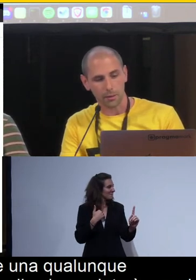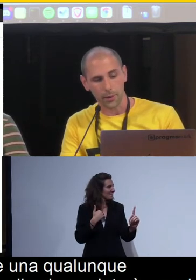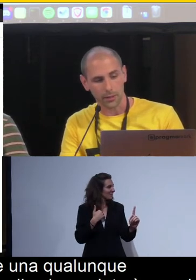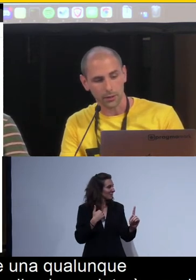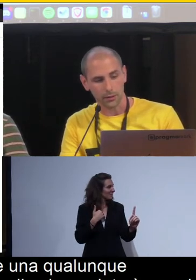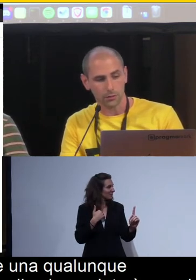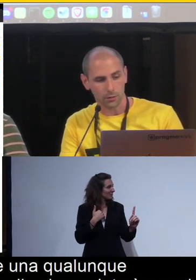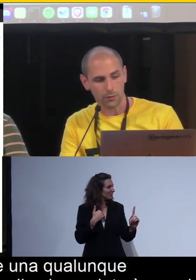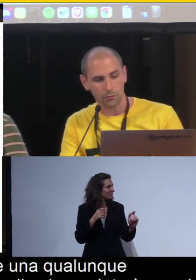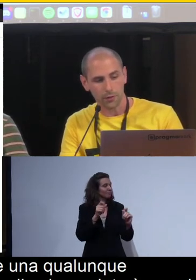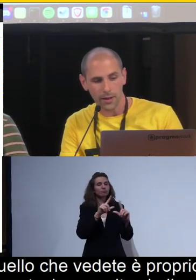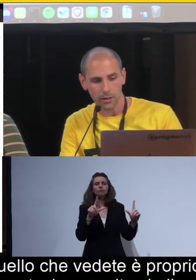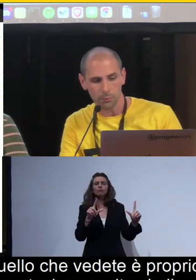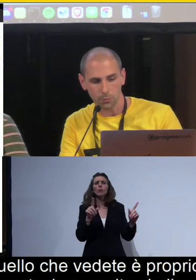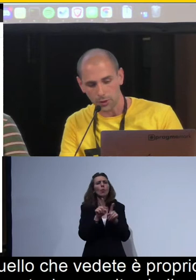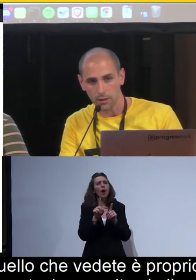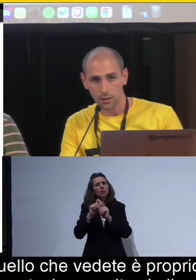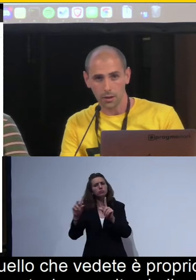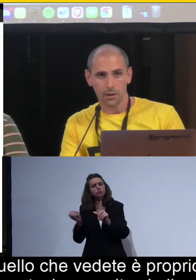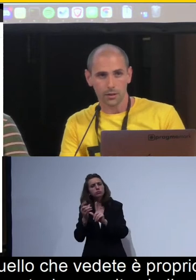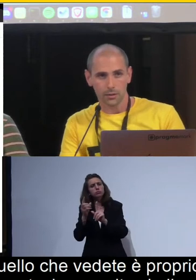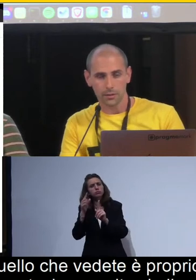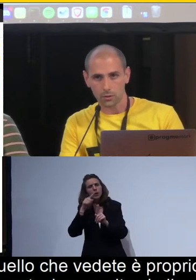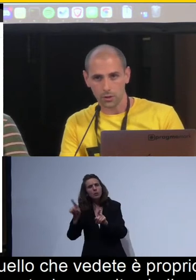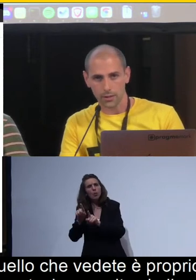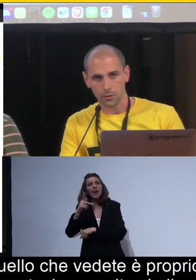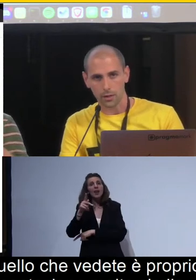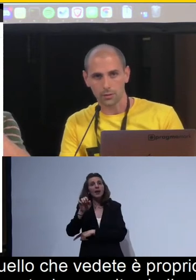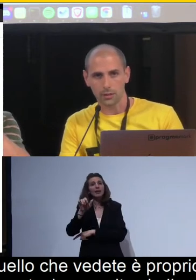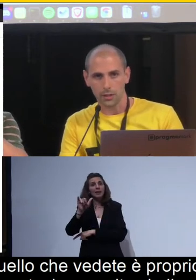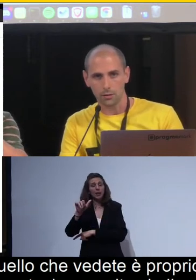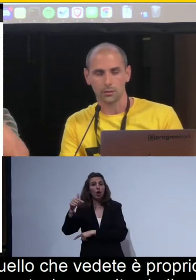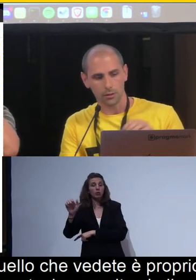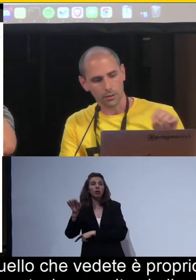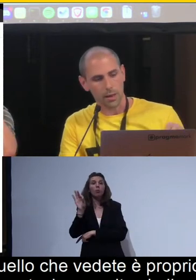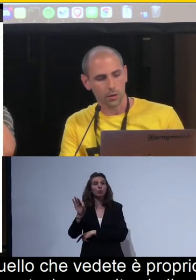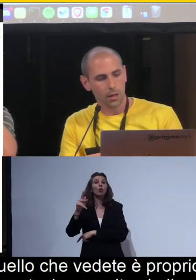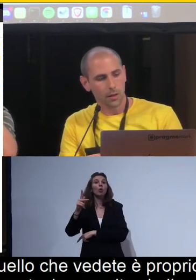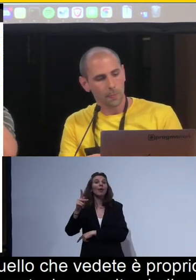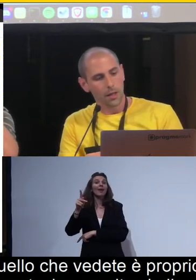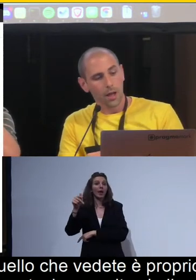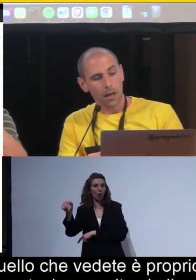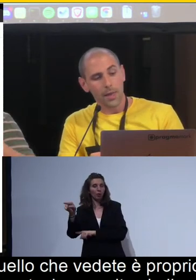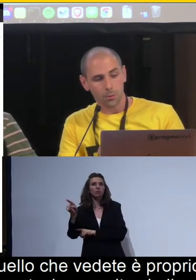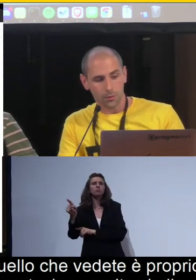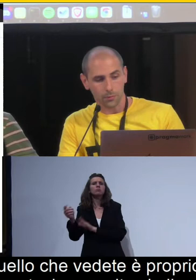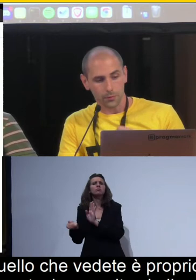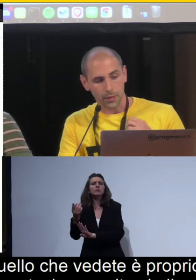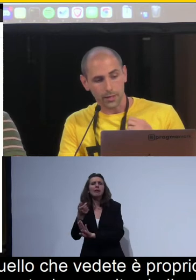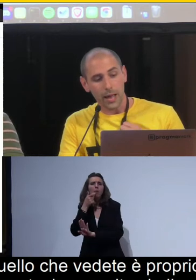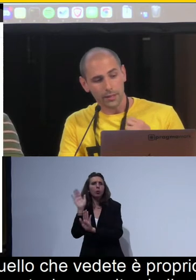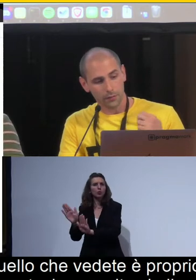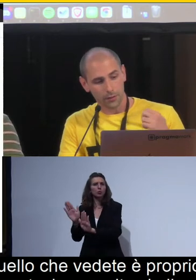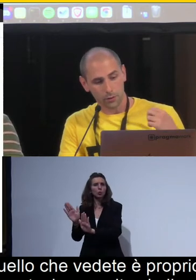simile per Keynote, quindi vedete un file .key nel senso che è stato creato da Keynote di Apple. Abbiamo